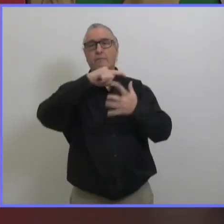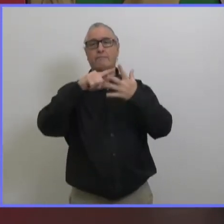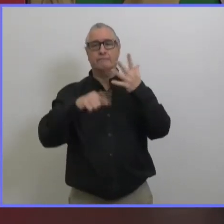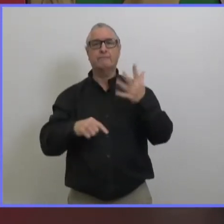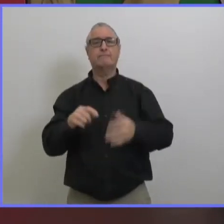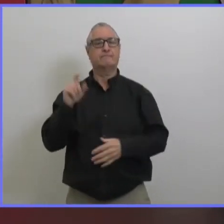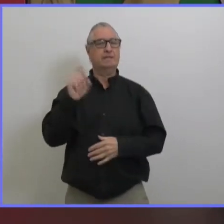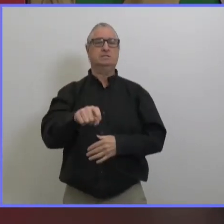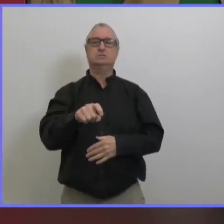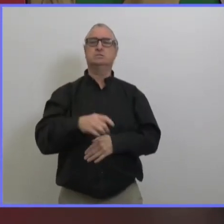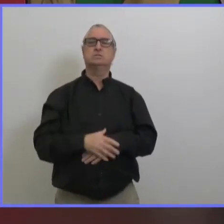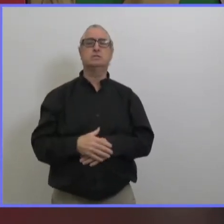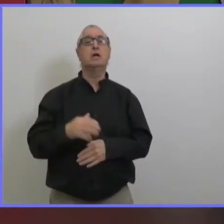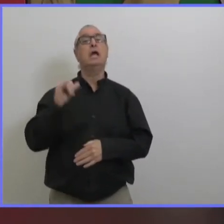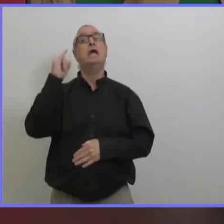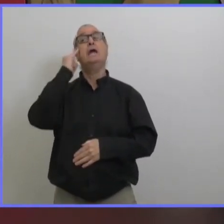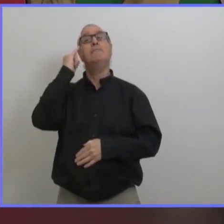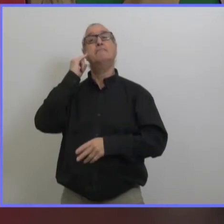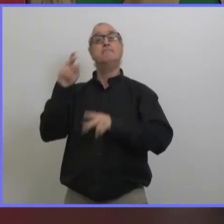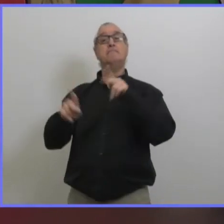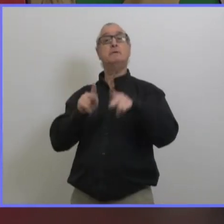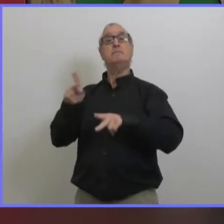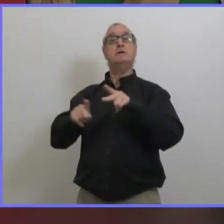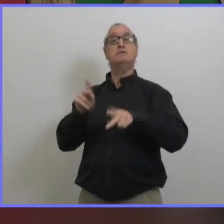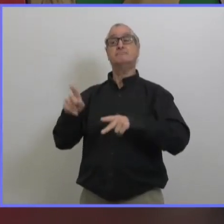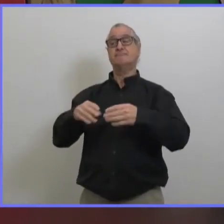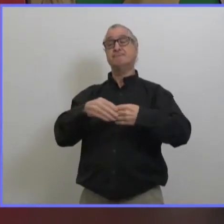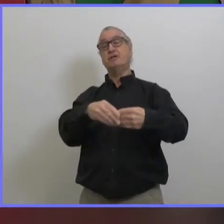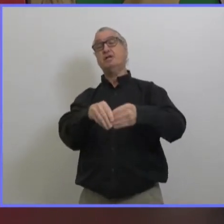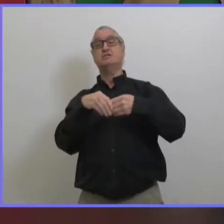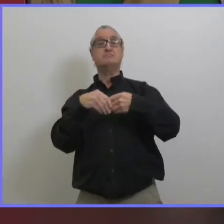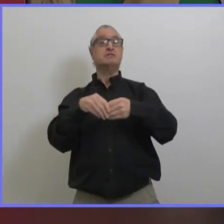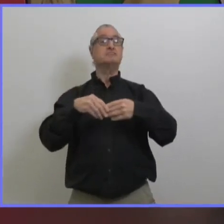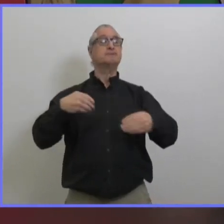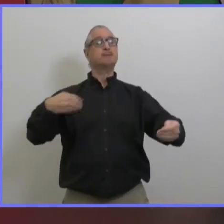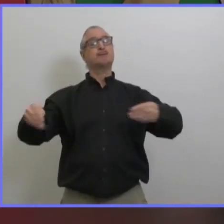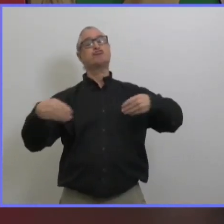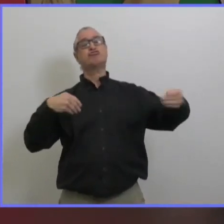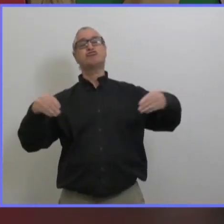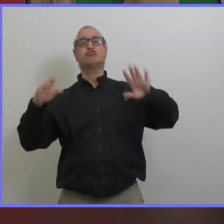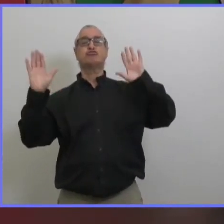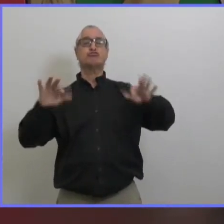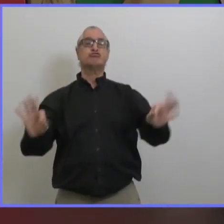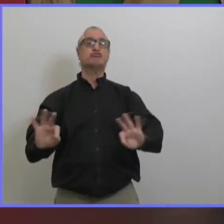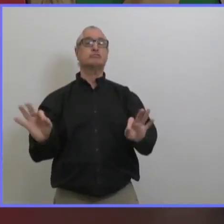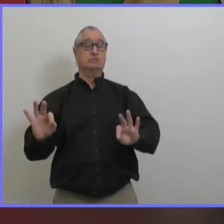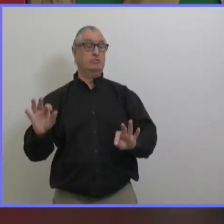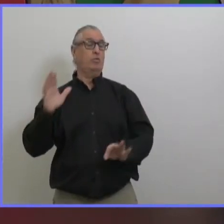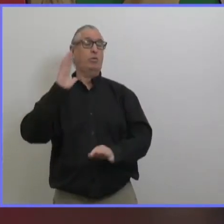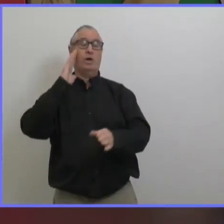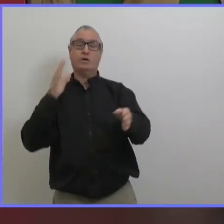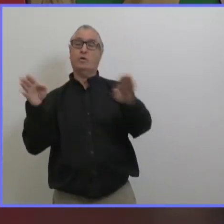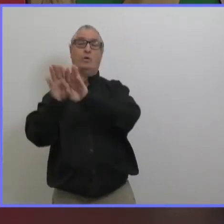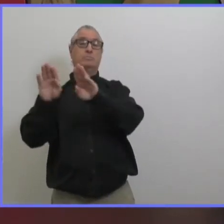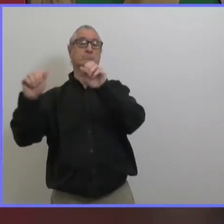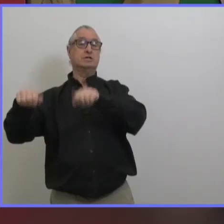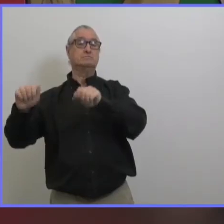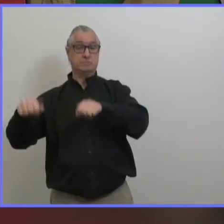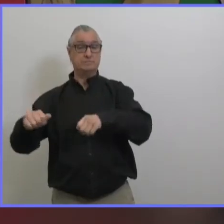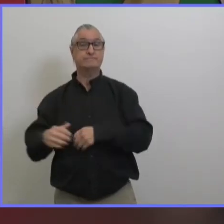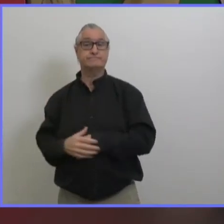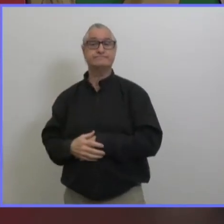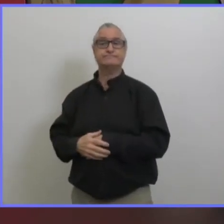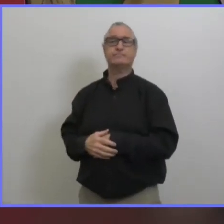alors il faut vraiment qu'on apprenne des leçons qu'on a vu en novembre et en décembre